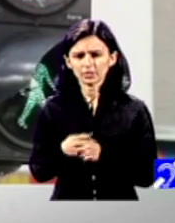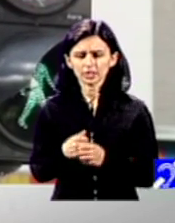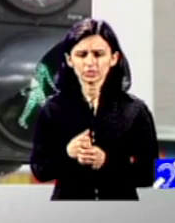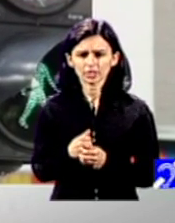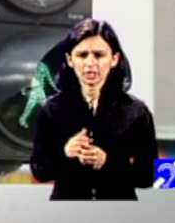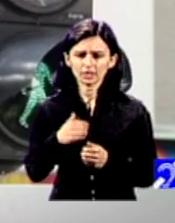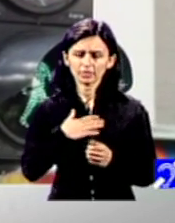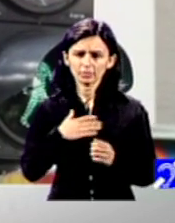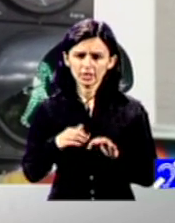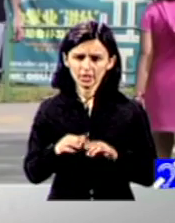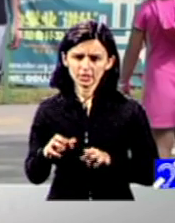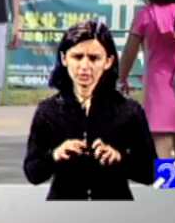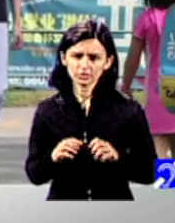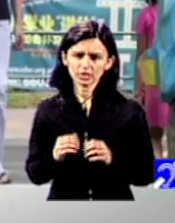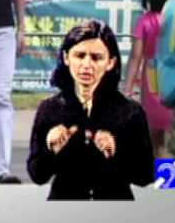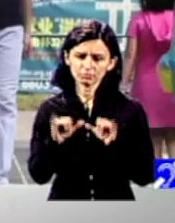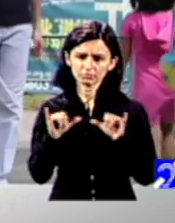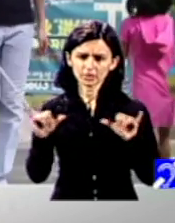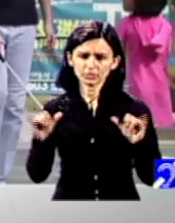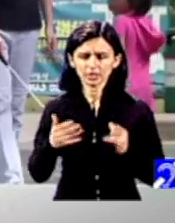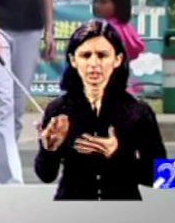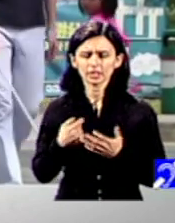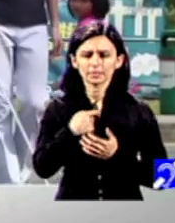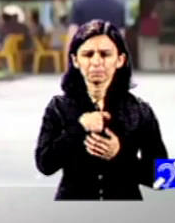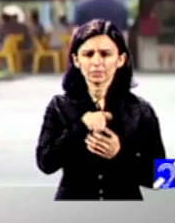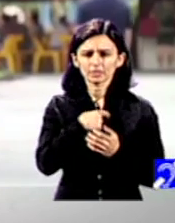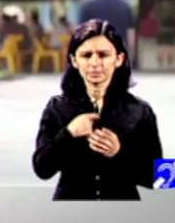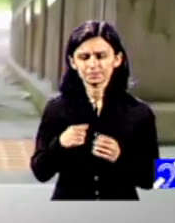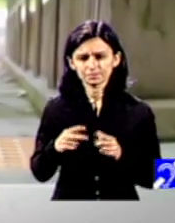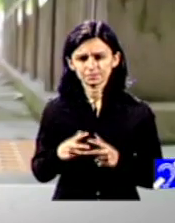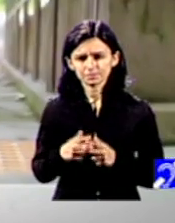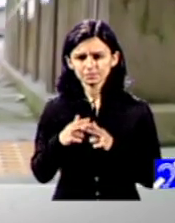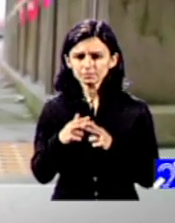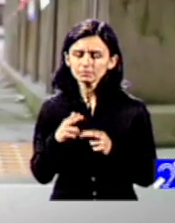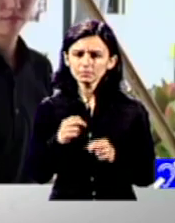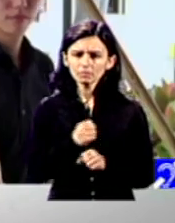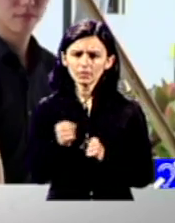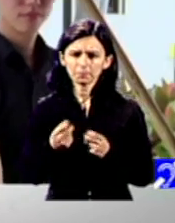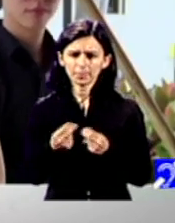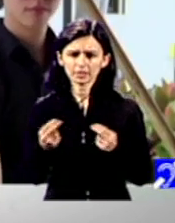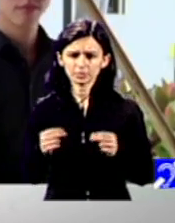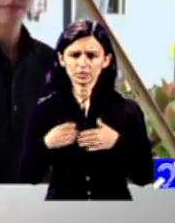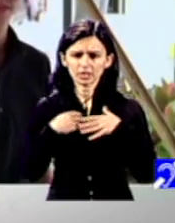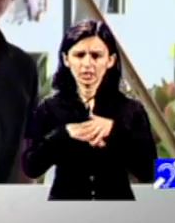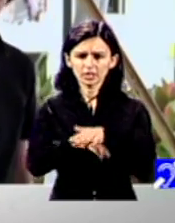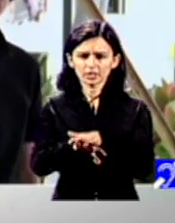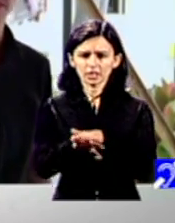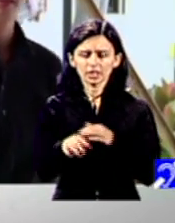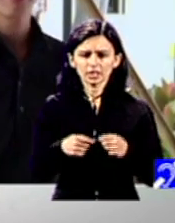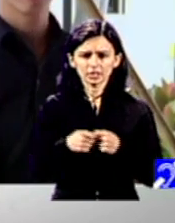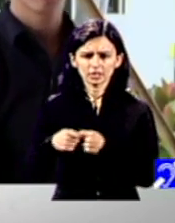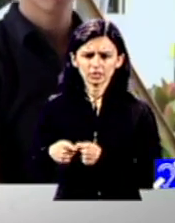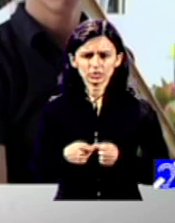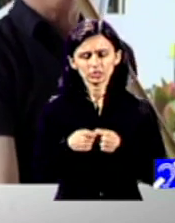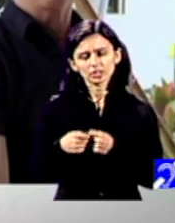partea de digital foarte dezvoltată care ar putea practic să ajute enorm integrarea în societatea a personalelor cu